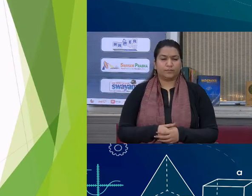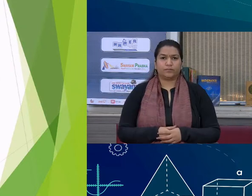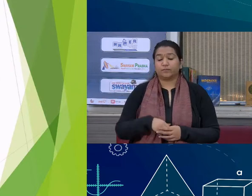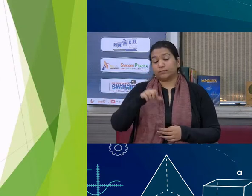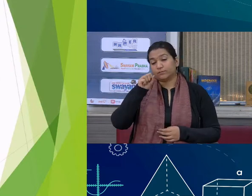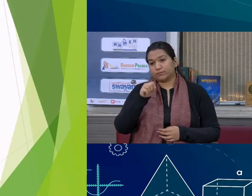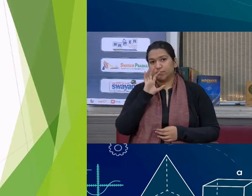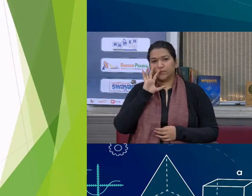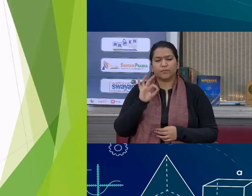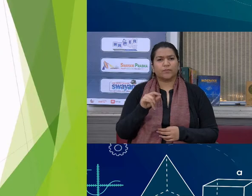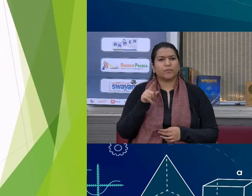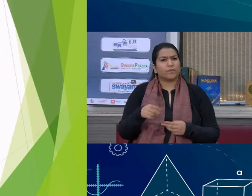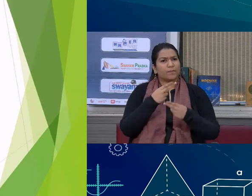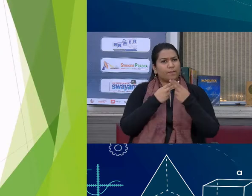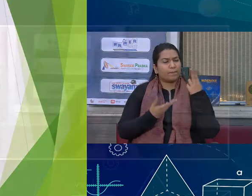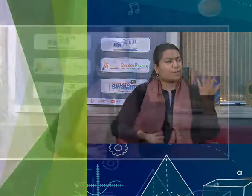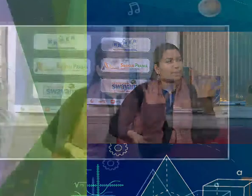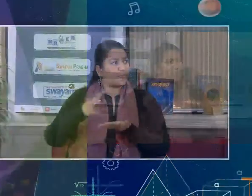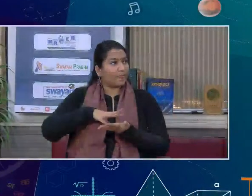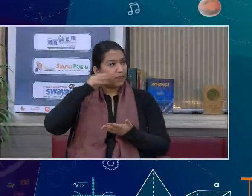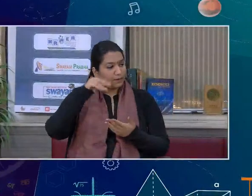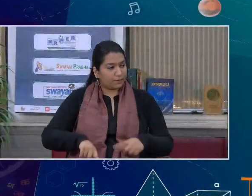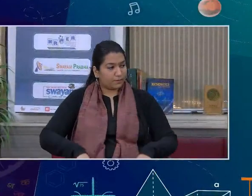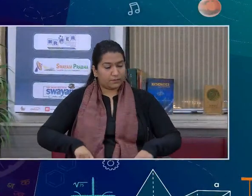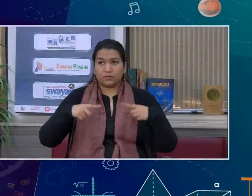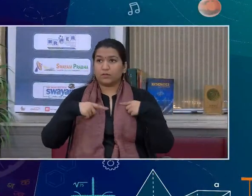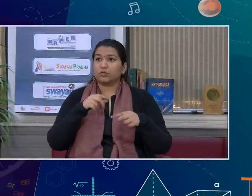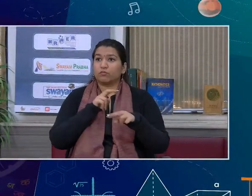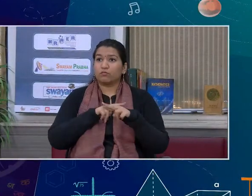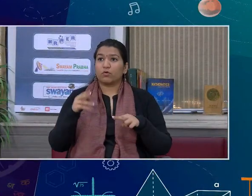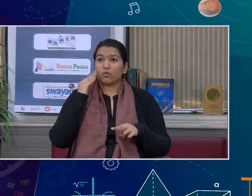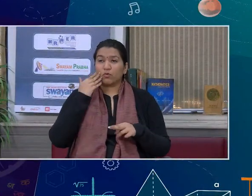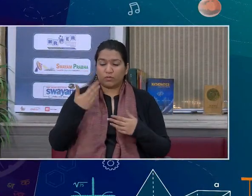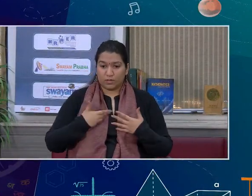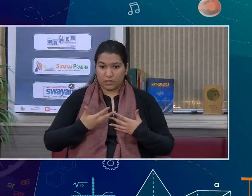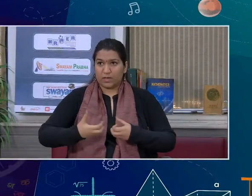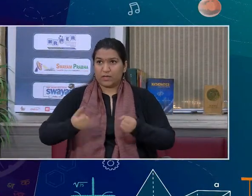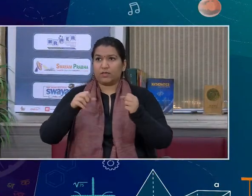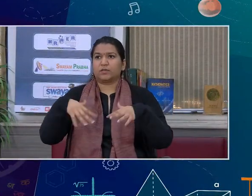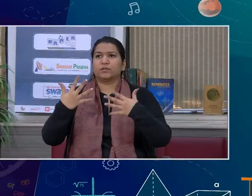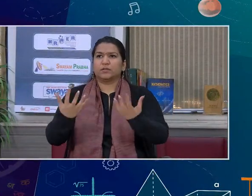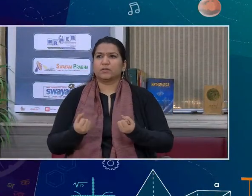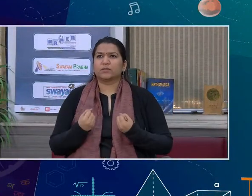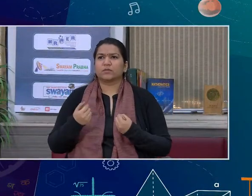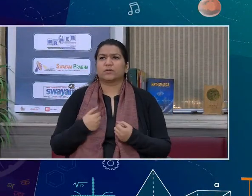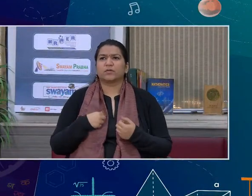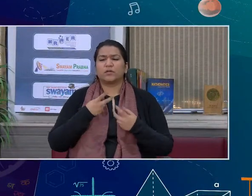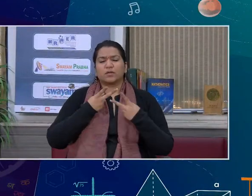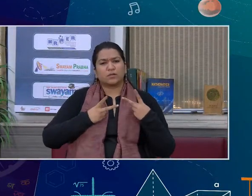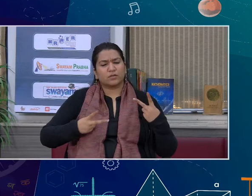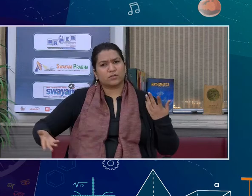बिलकोल तो इस करें हम ने यए समझा चीवन यात्रा तभी पूरी होग गी जब